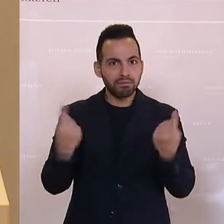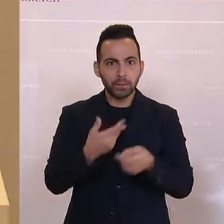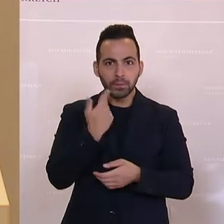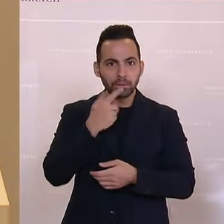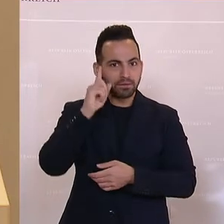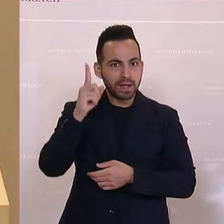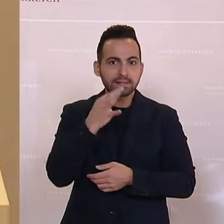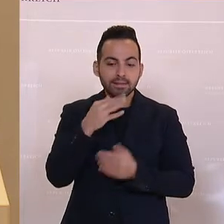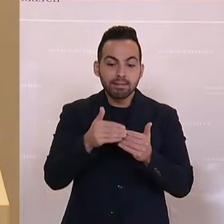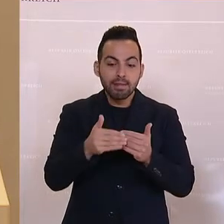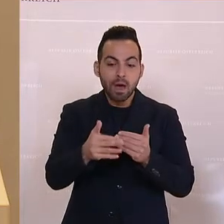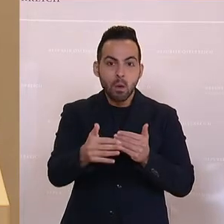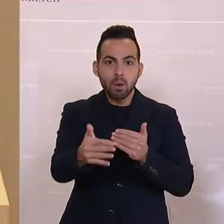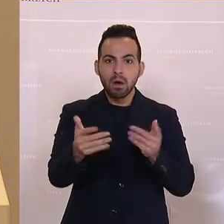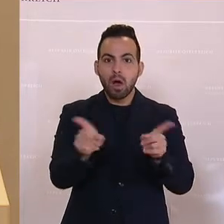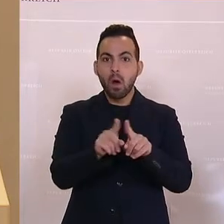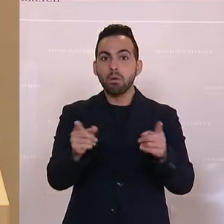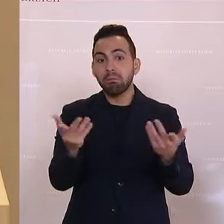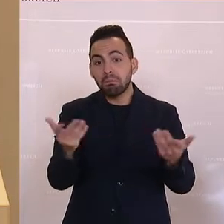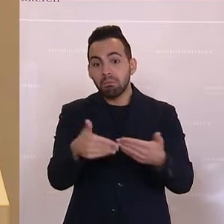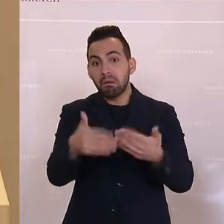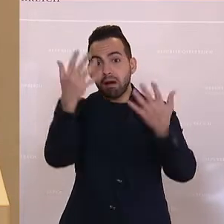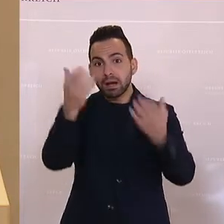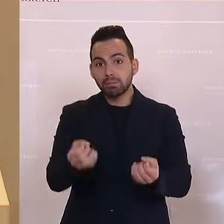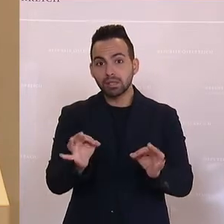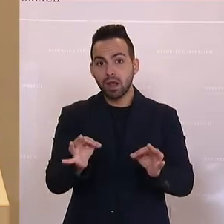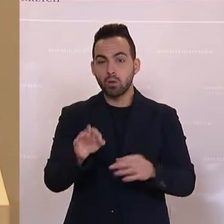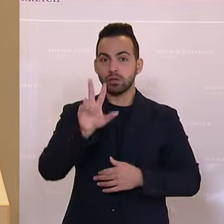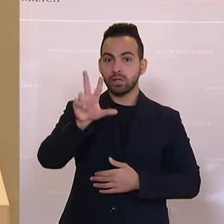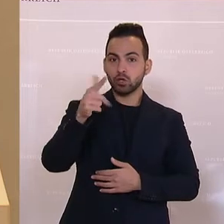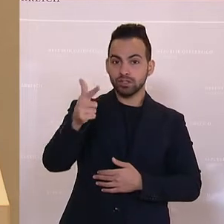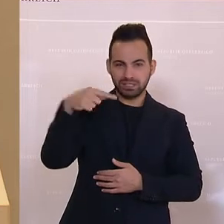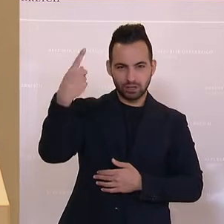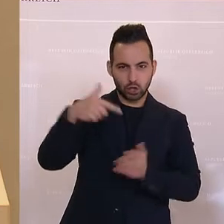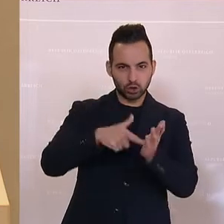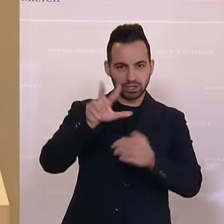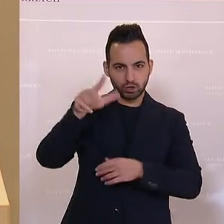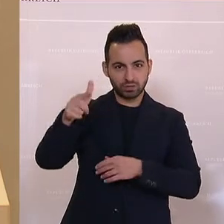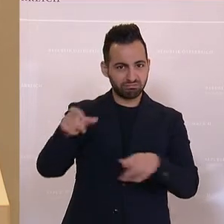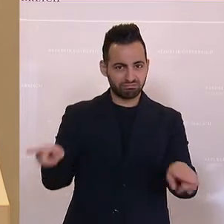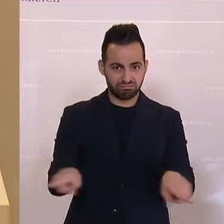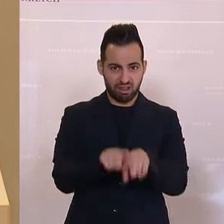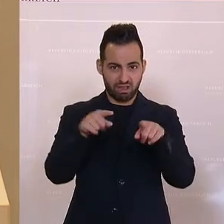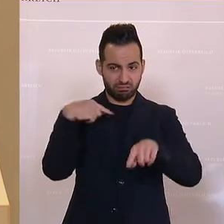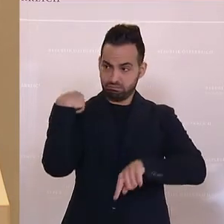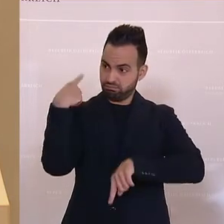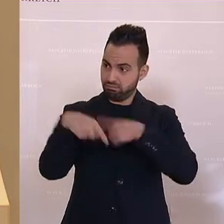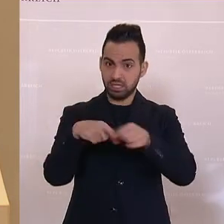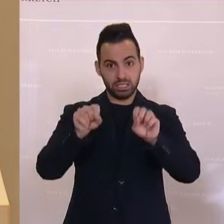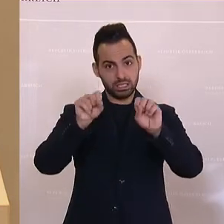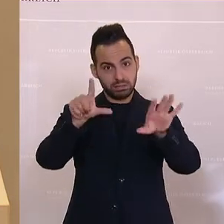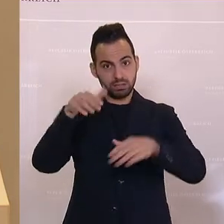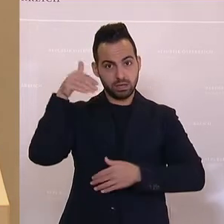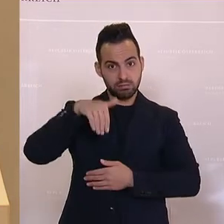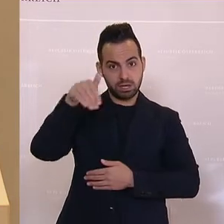noch nicht ganz genau und was dann letztendlich rauskommt. Und 2023 geht es genauso weiter. 17 Milliarden